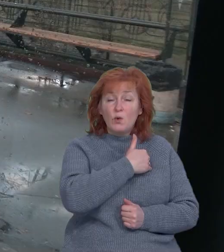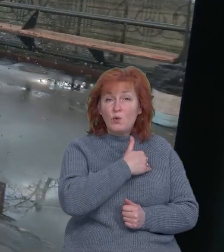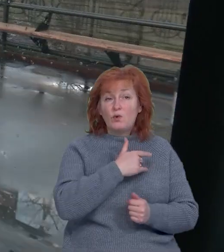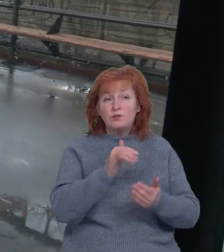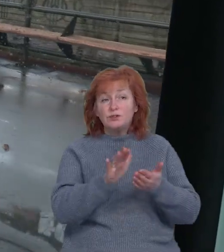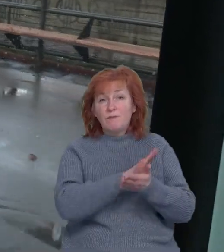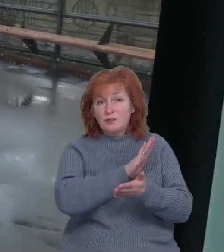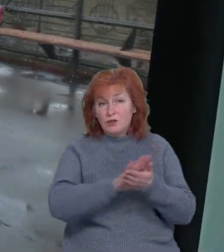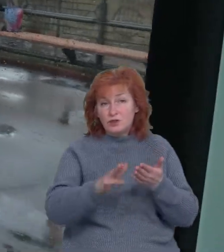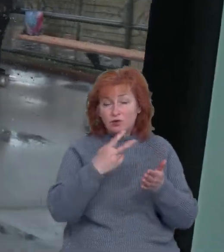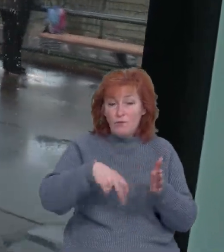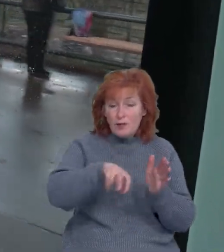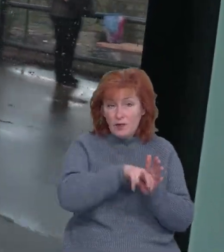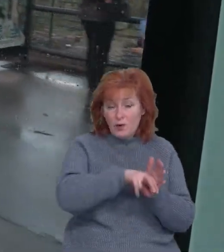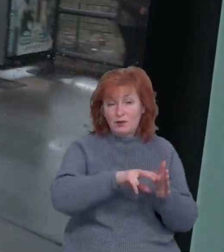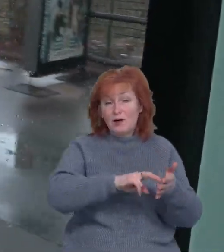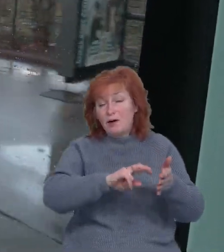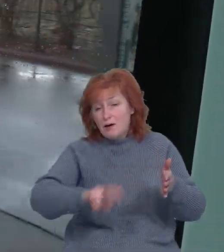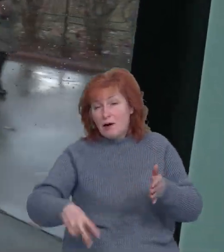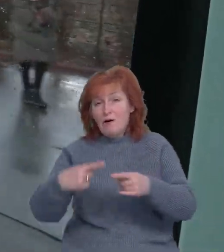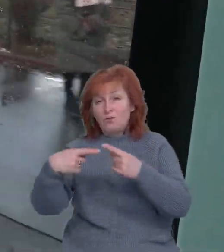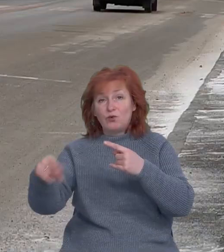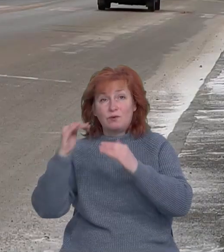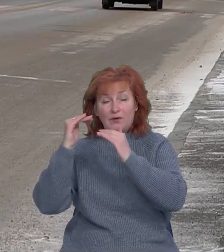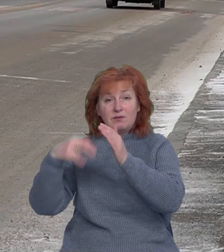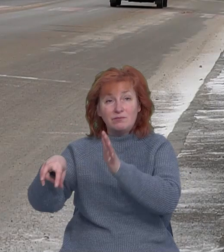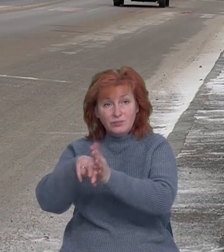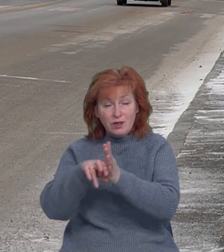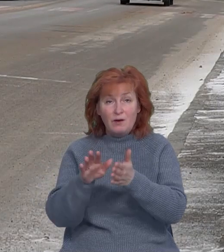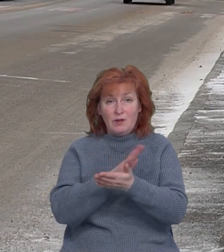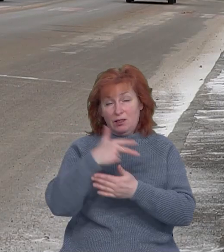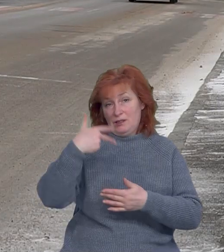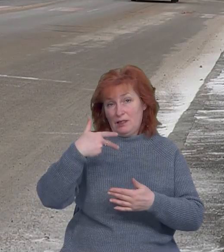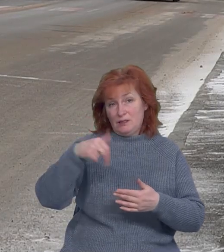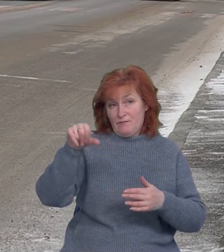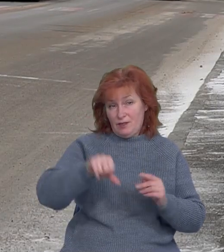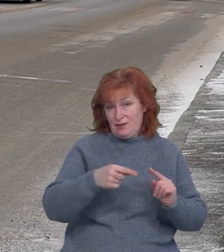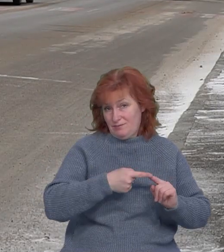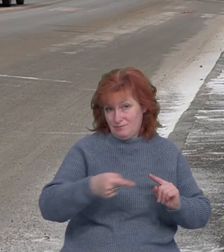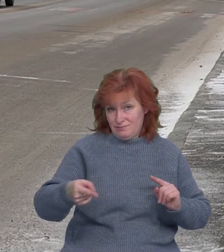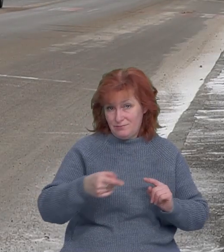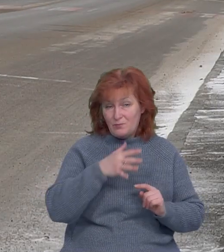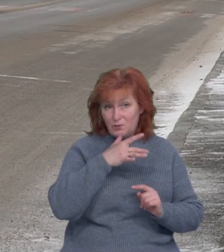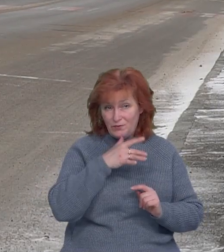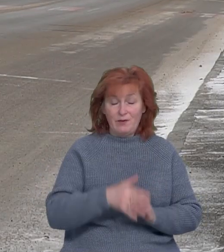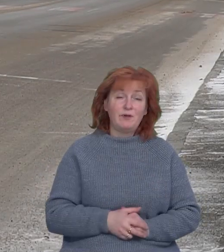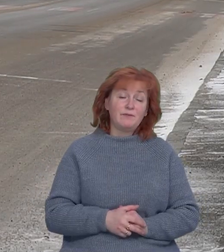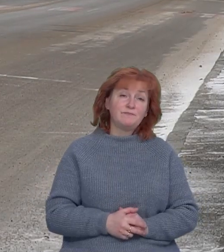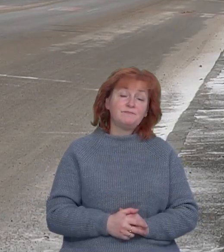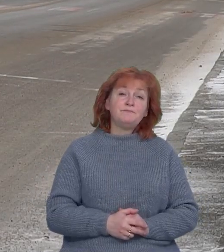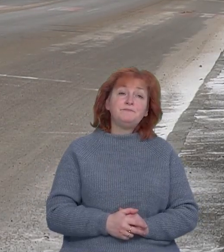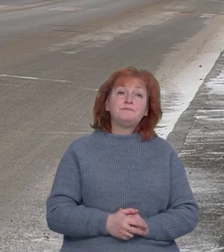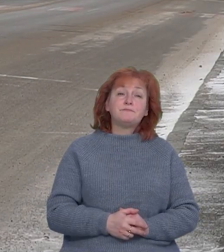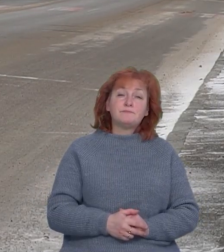пересадку протягом 30 хвилин після оплати проїзду електронним квитком. Олександр Мілашевська, Дмитро Фальчевський, Суспільне